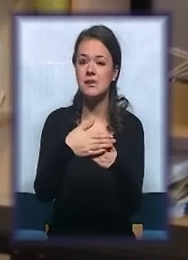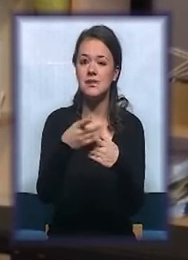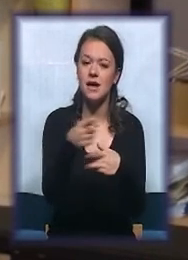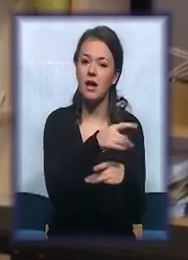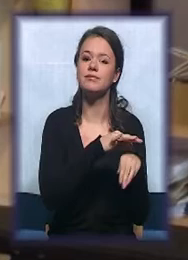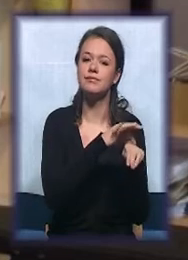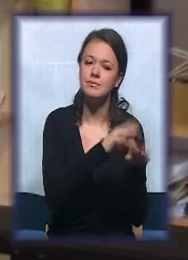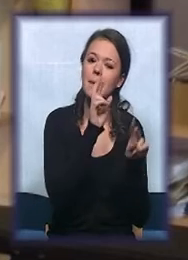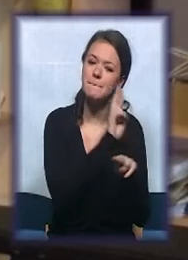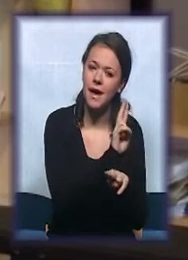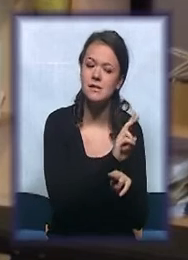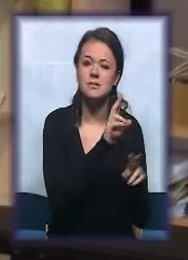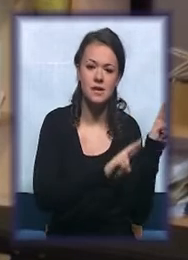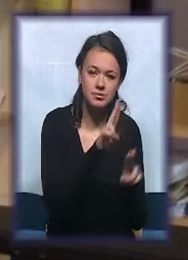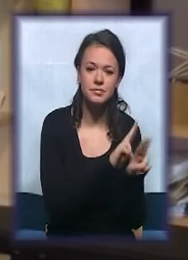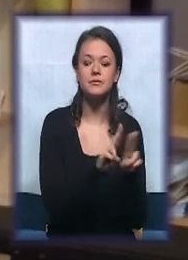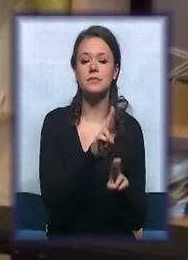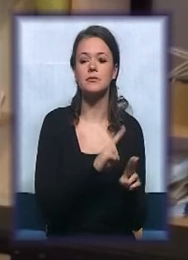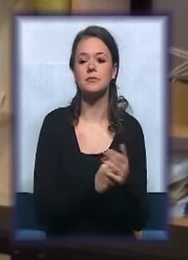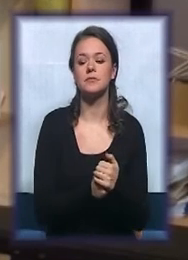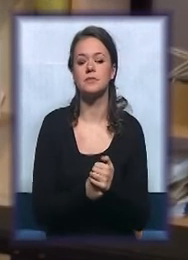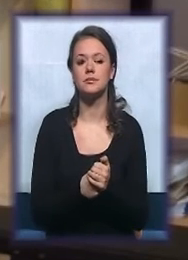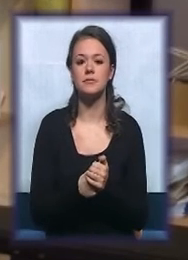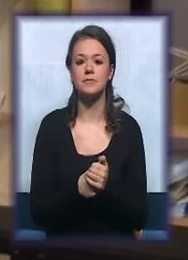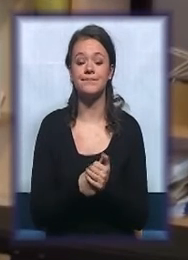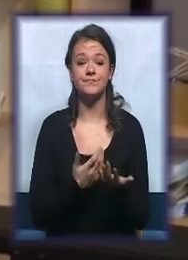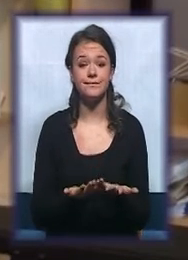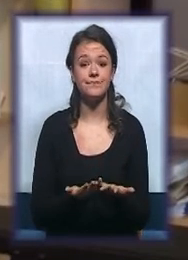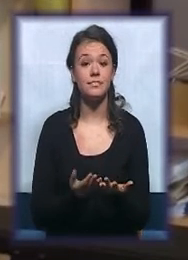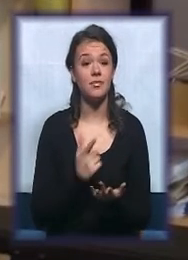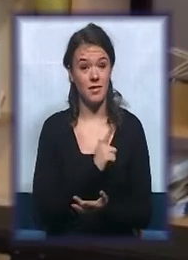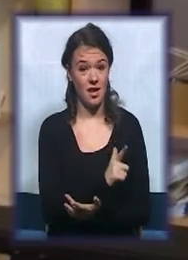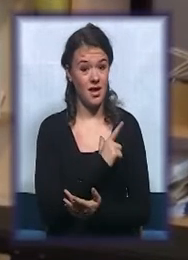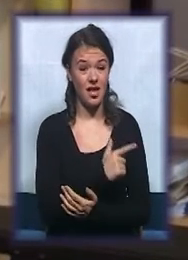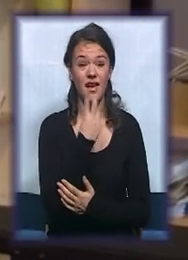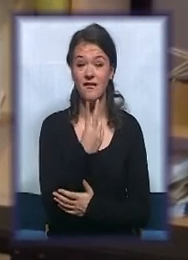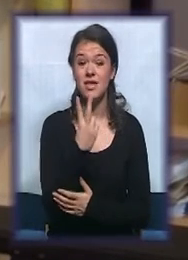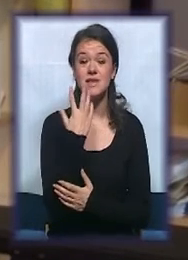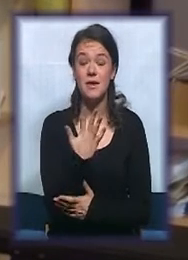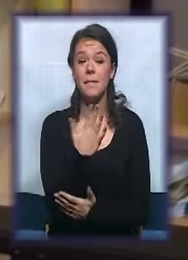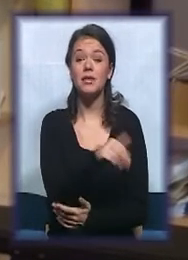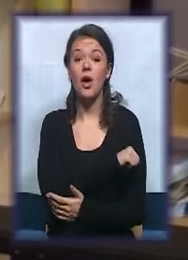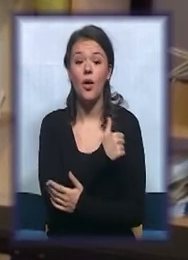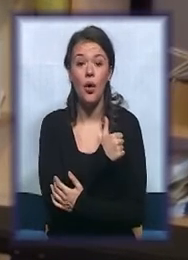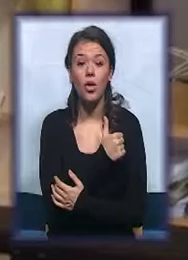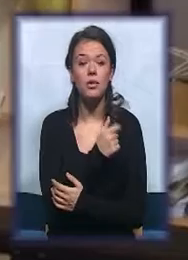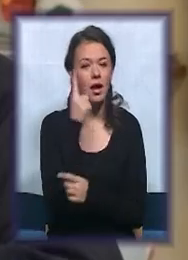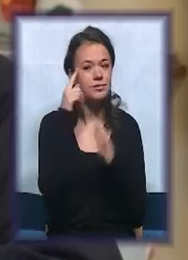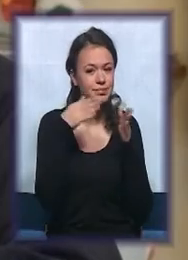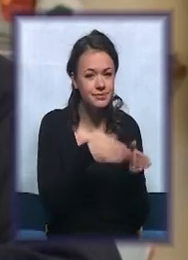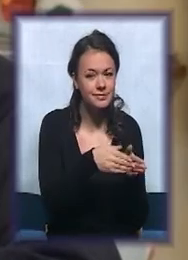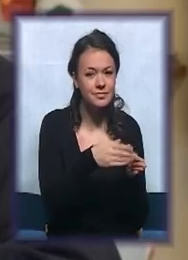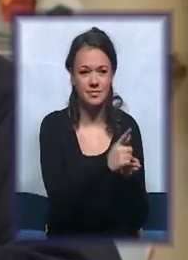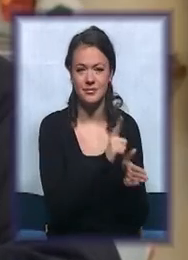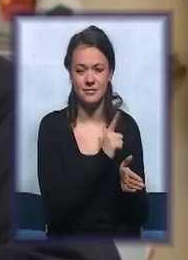Bodila računa o njoj, obilazila je. Znači, ja i ona smo 25 godina upućena jedna na drugu.